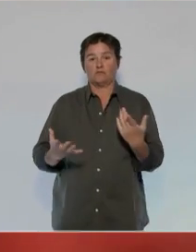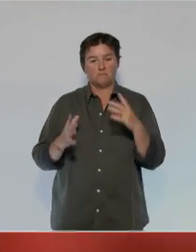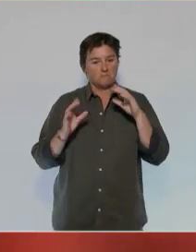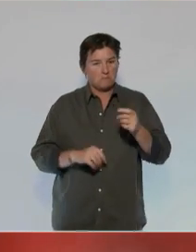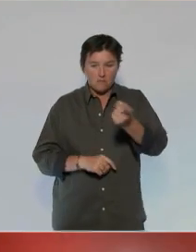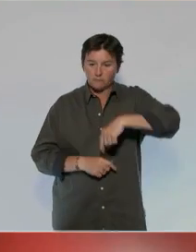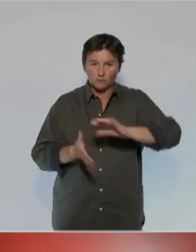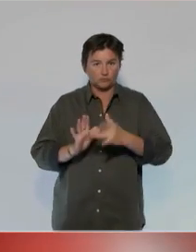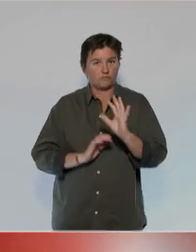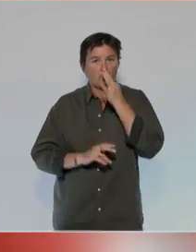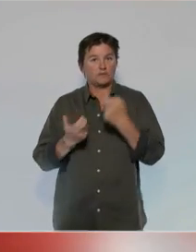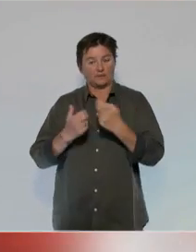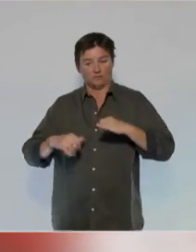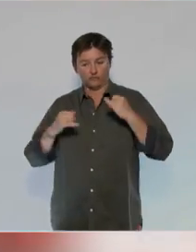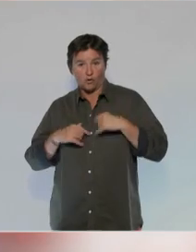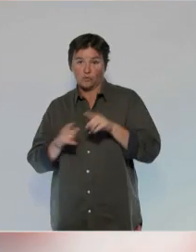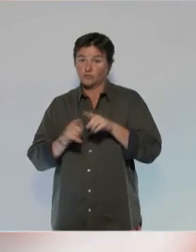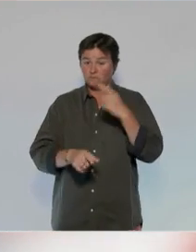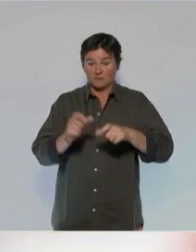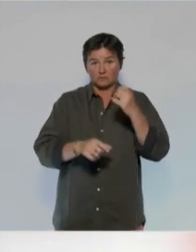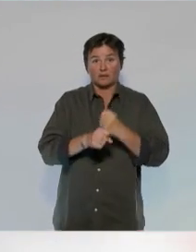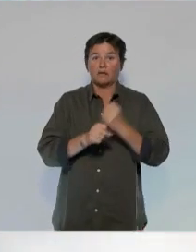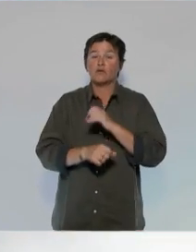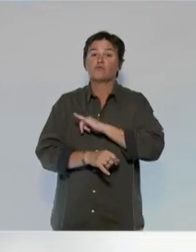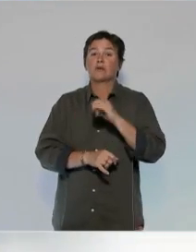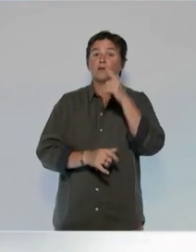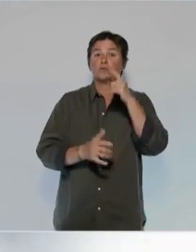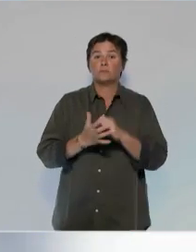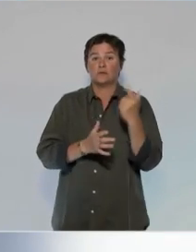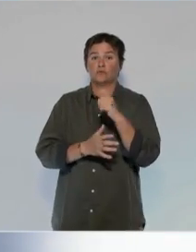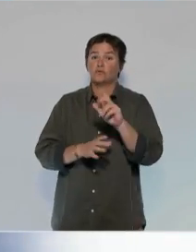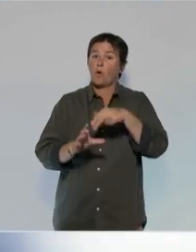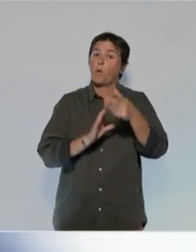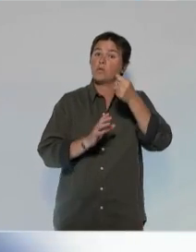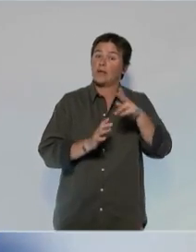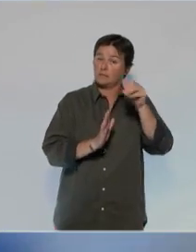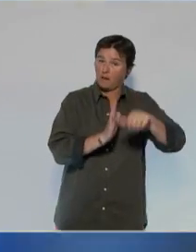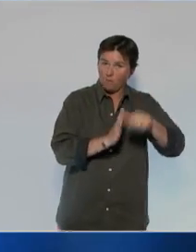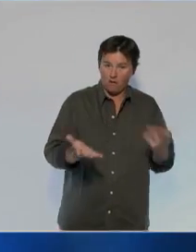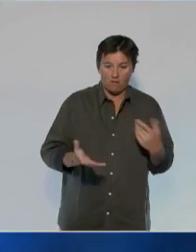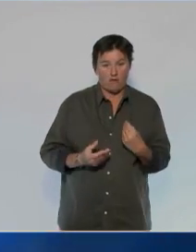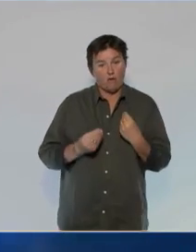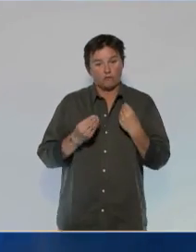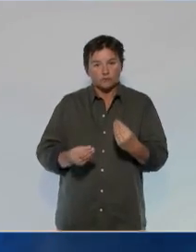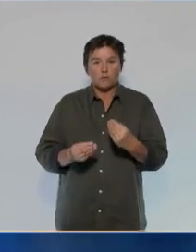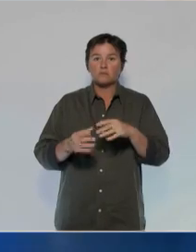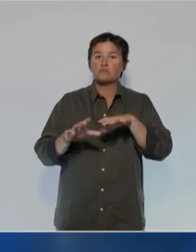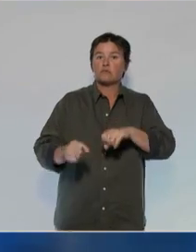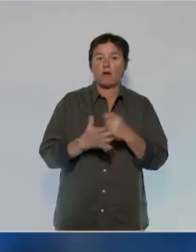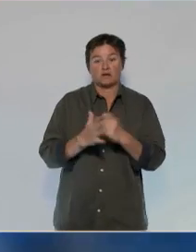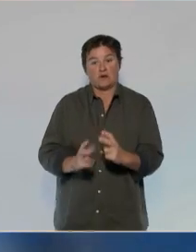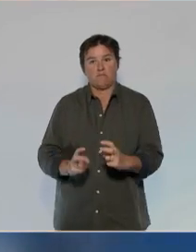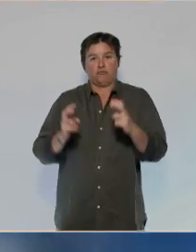Elle bénéficiera aux jeunes et aux travailleurs jusqu'à 2200 euros net par mois. Elle augmentera le pouvoir d'achat de